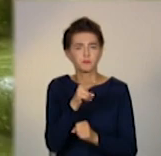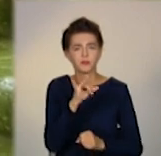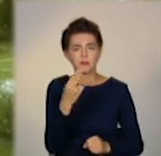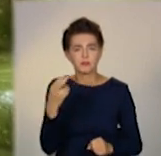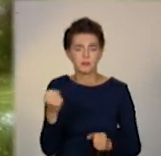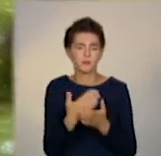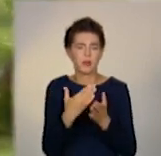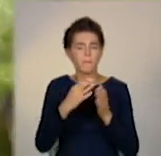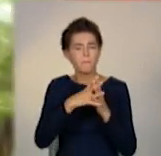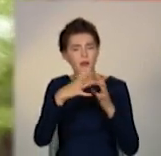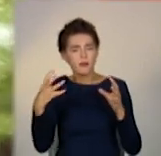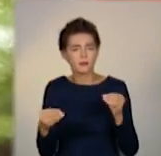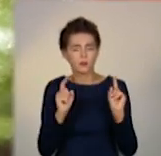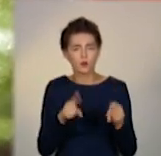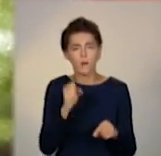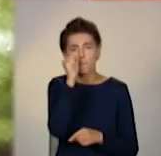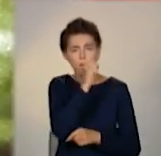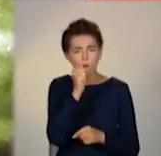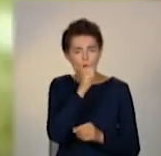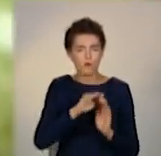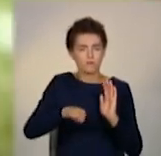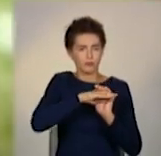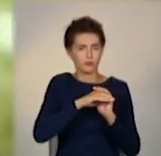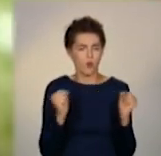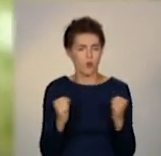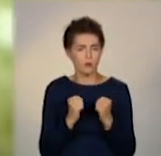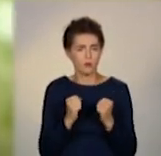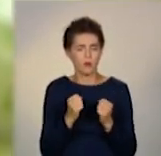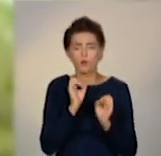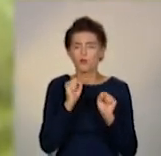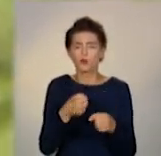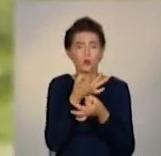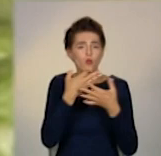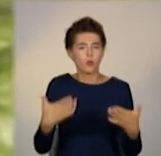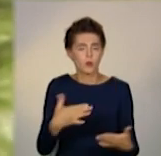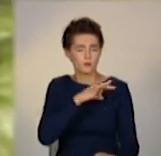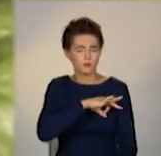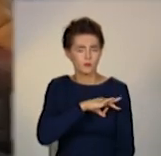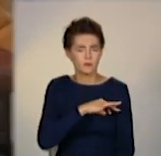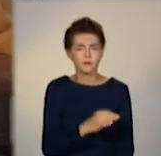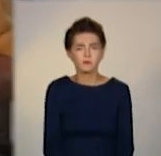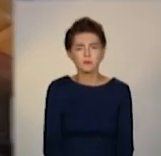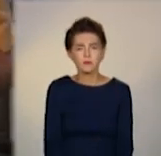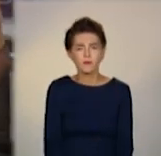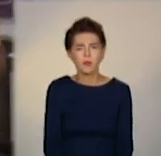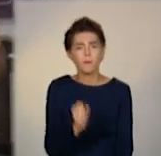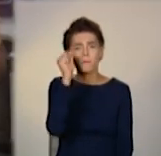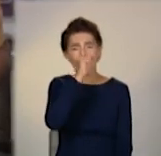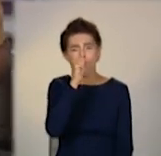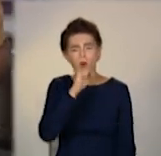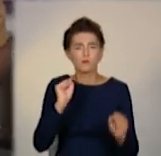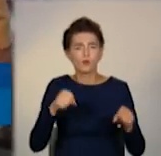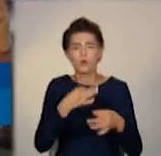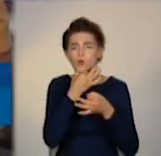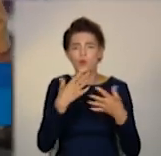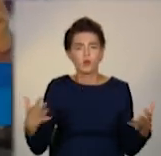так перець. Заморозив теж для пиццы. Для чого виглядно. Зберігати у морозилці можна будь-яку